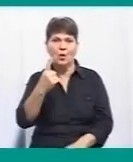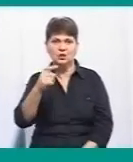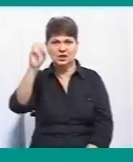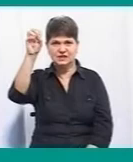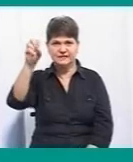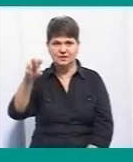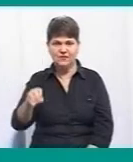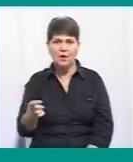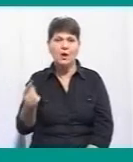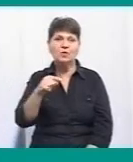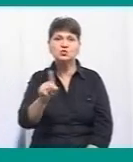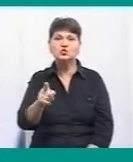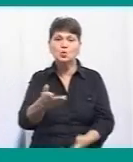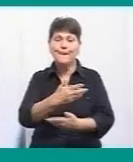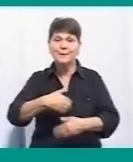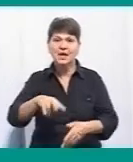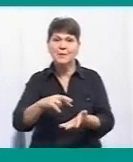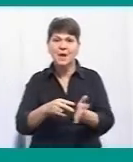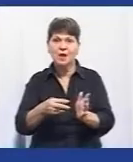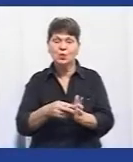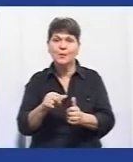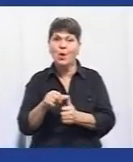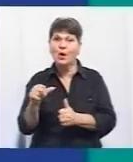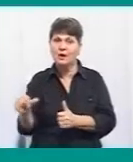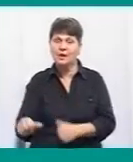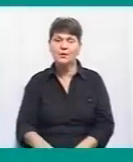'єкт. Це те, що ми плануємо окремо.